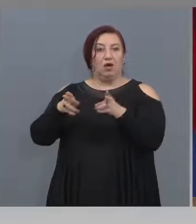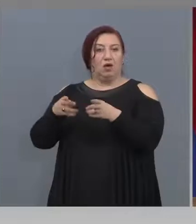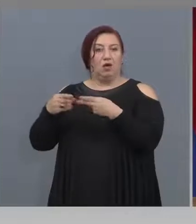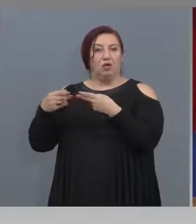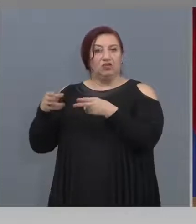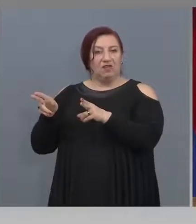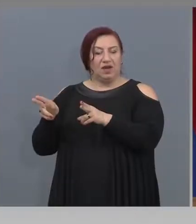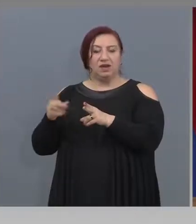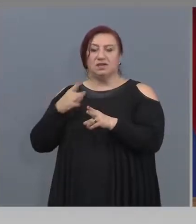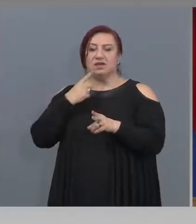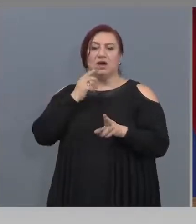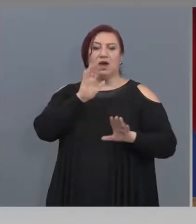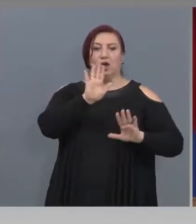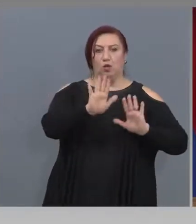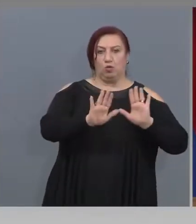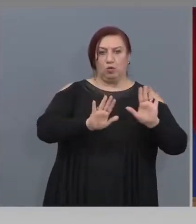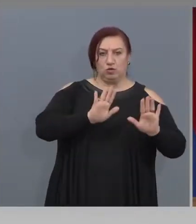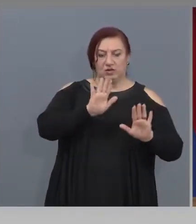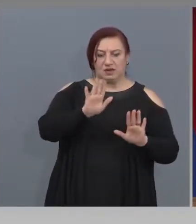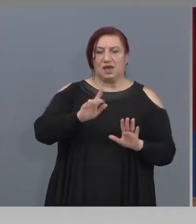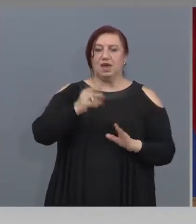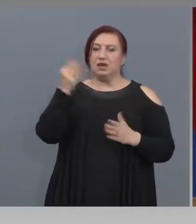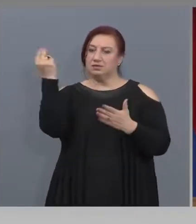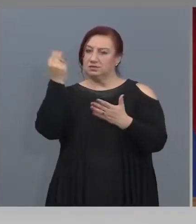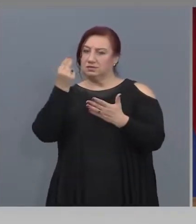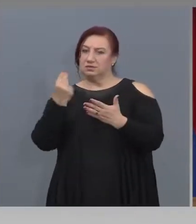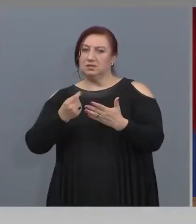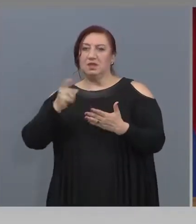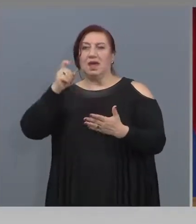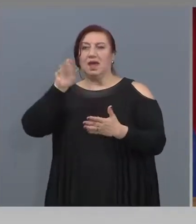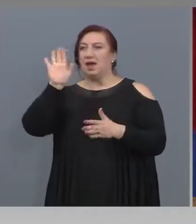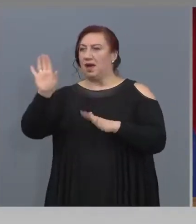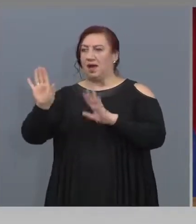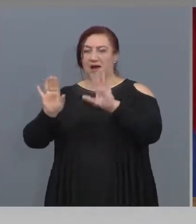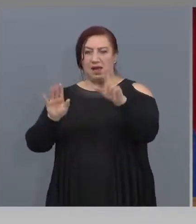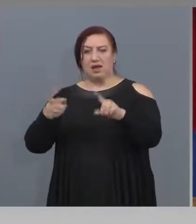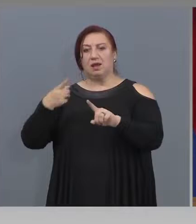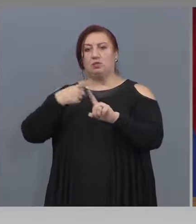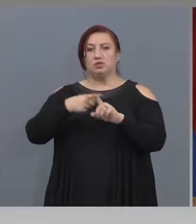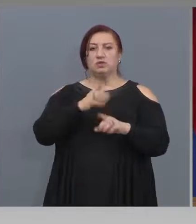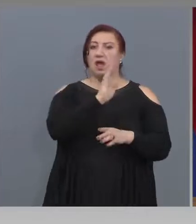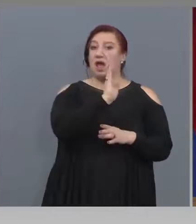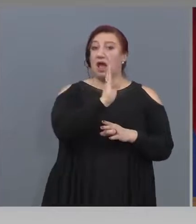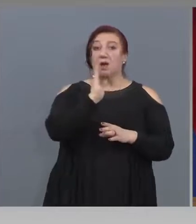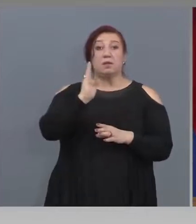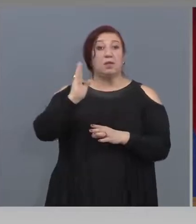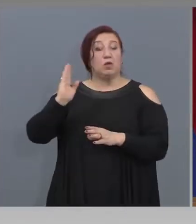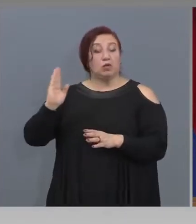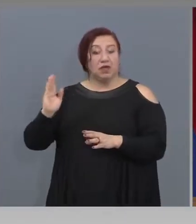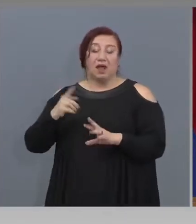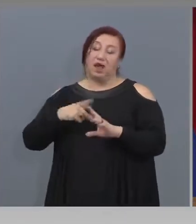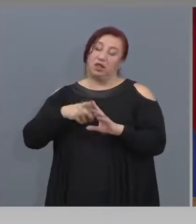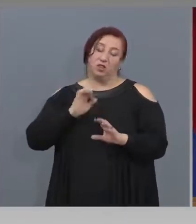Музей, галерии и библиотеки, разбира се, при спазване на определения ред